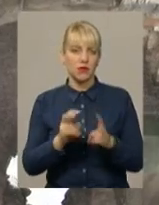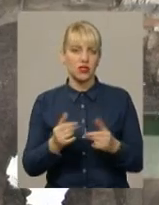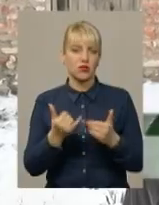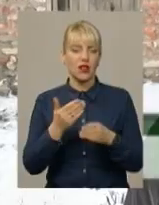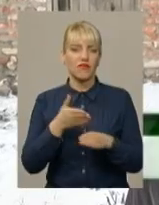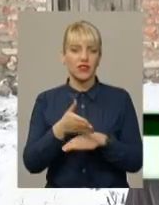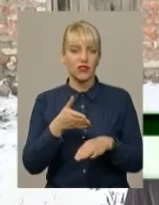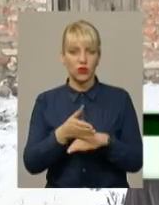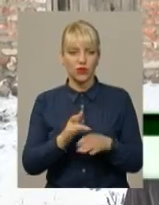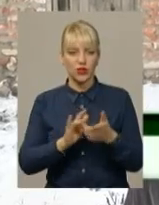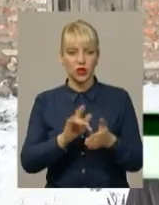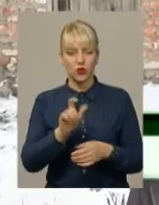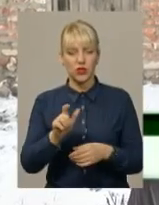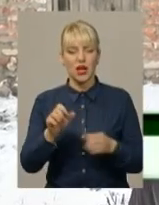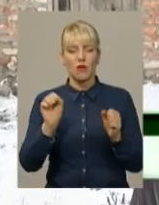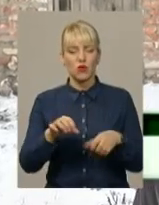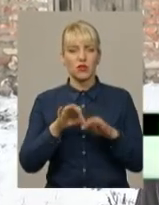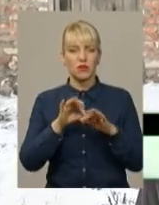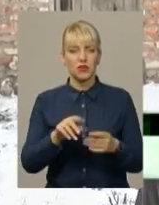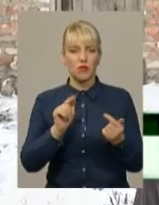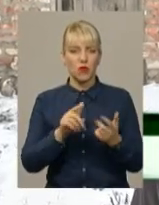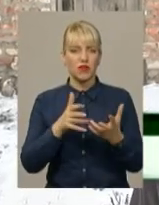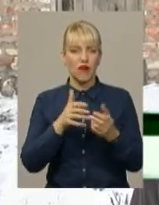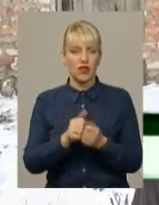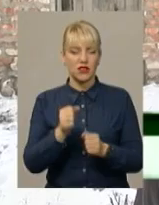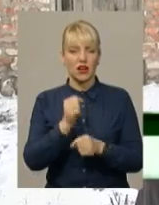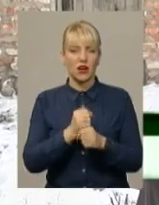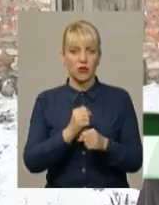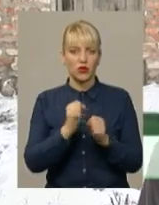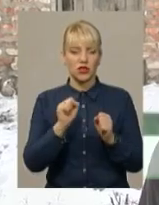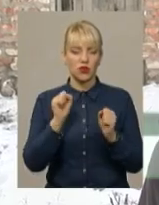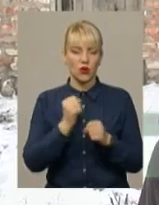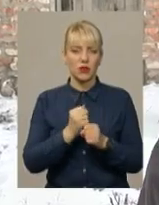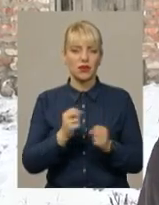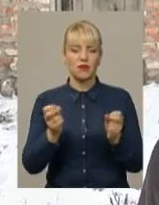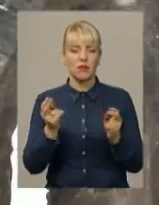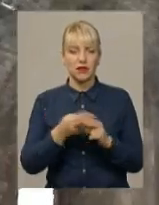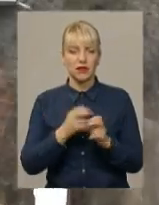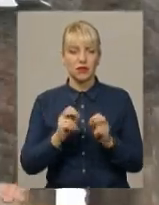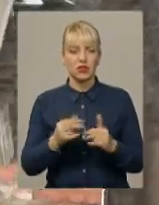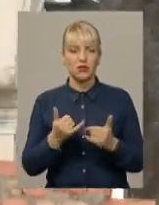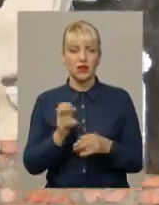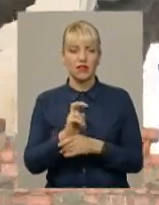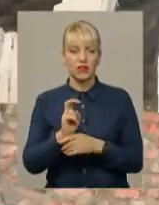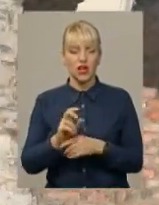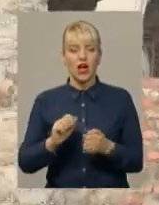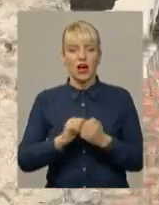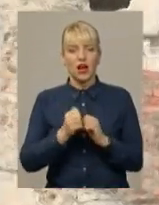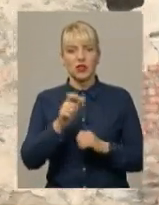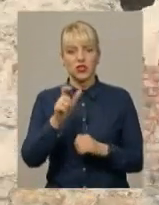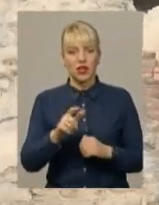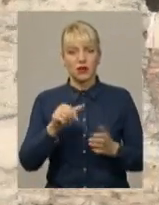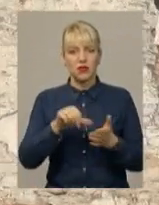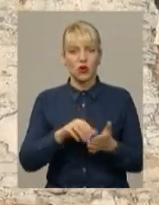Можна провести протиаварійні роботи, зробити його безпечним для відвідувачів. Кам'янчанка, представниця